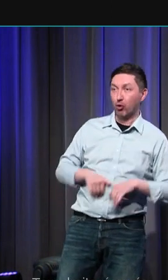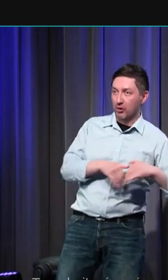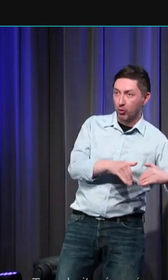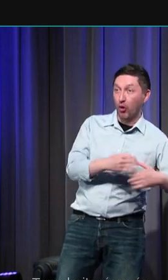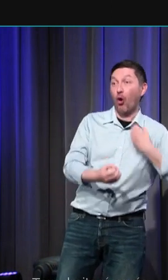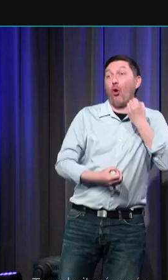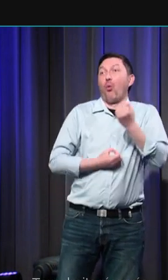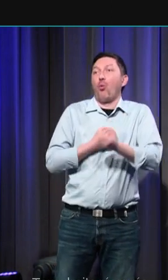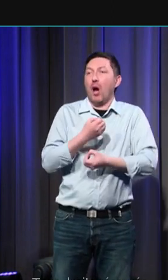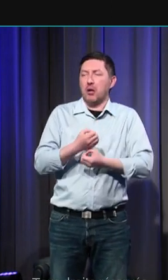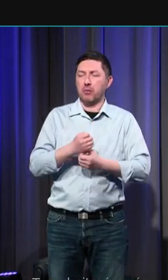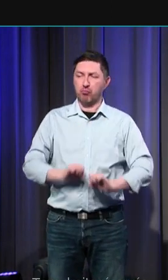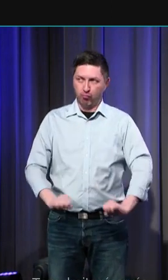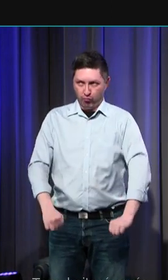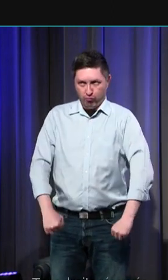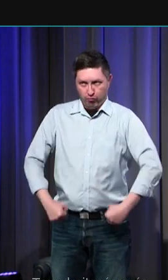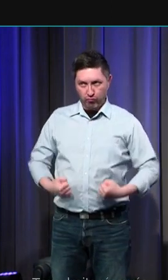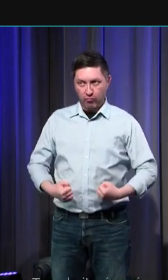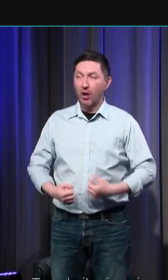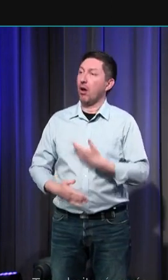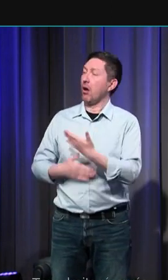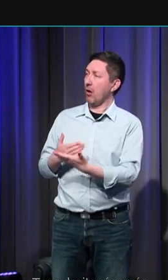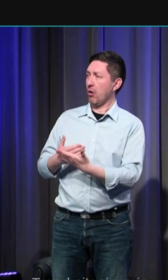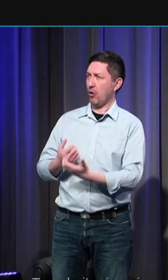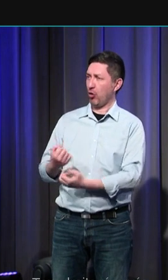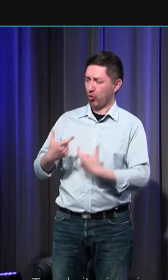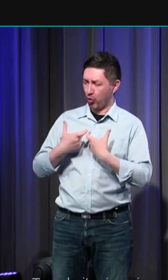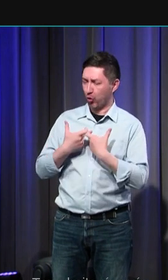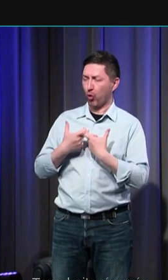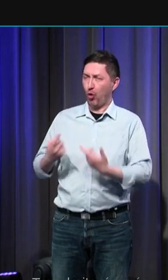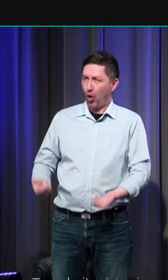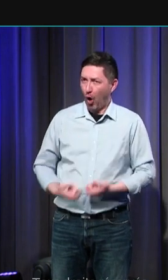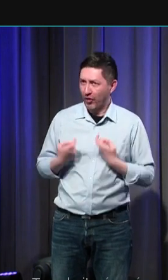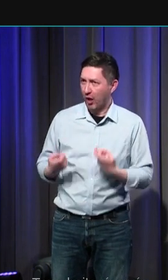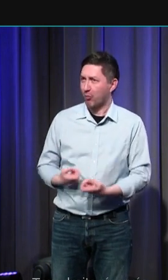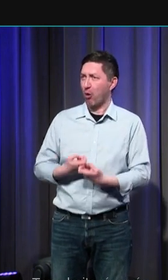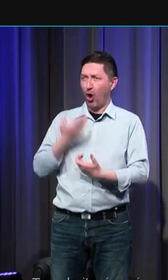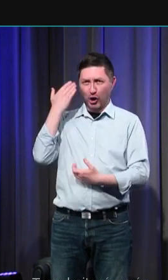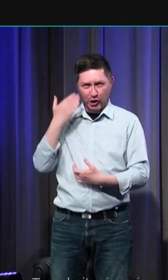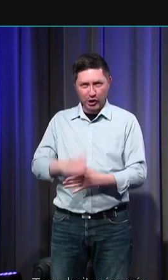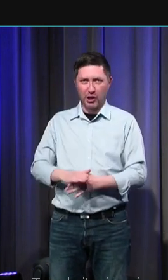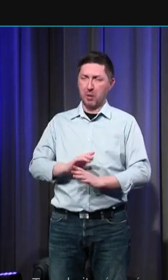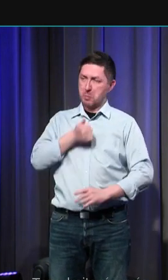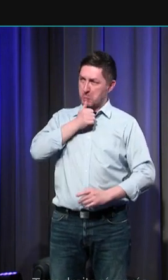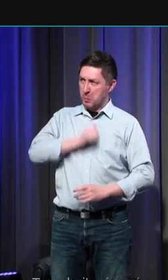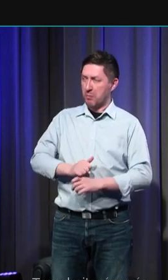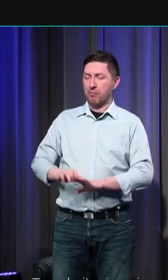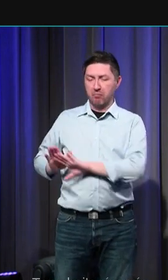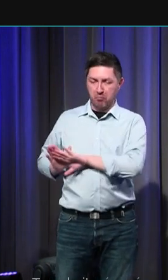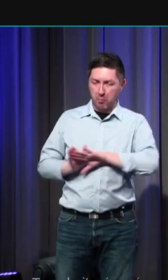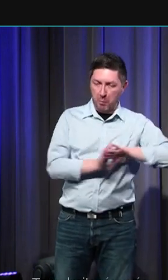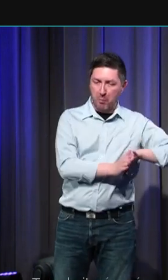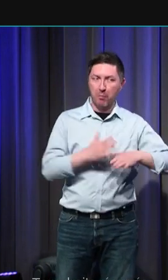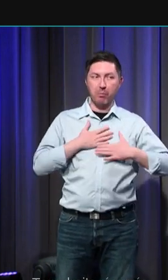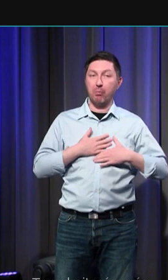soit, si ma volonté est assez forte et assez entraînée, préparée, je peux surmonter ce premier mouvement